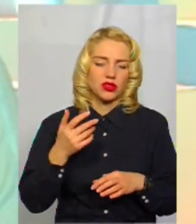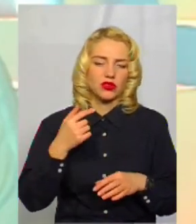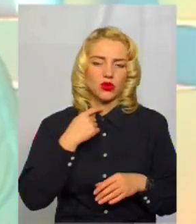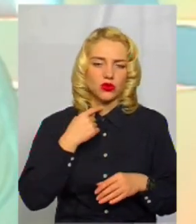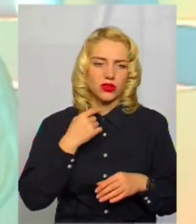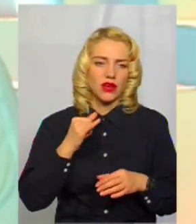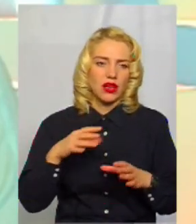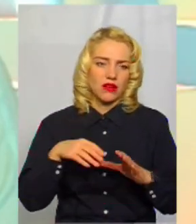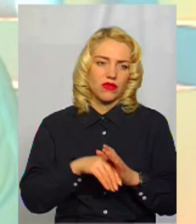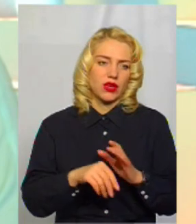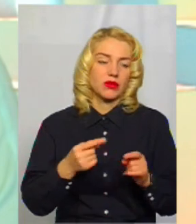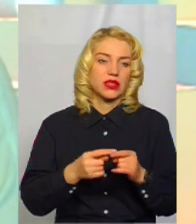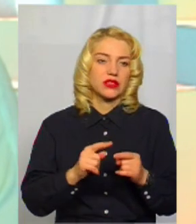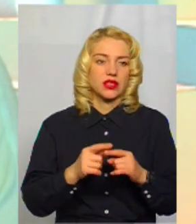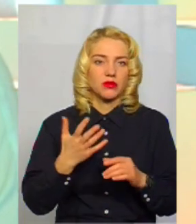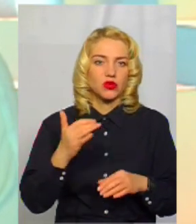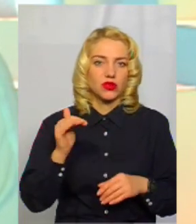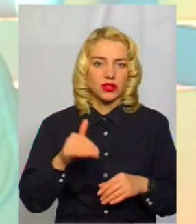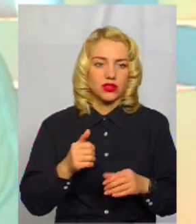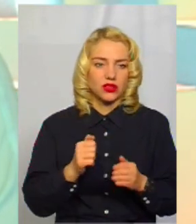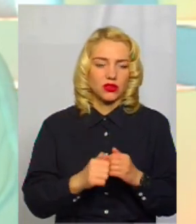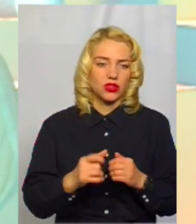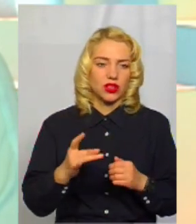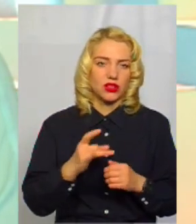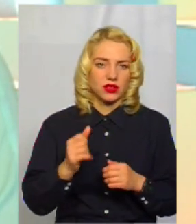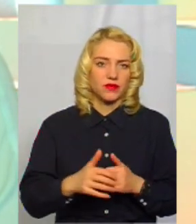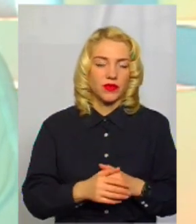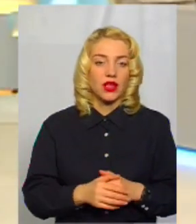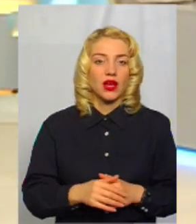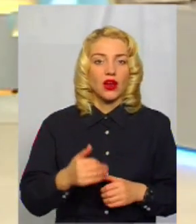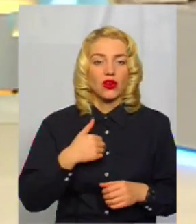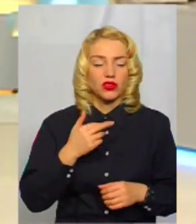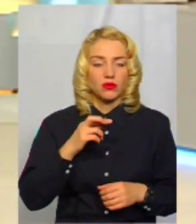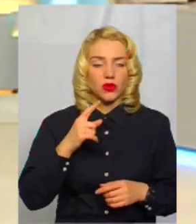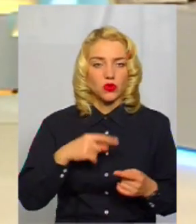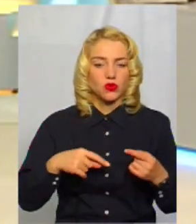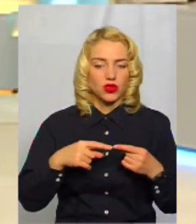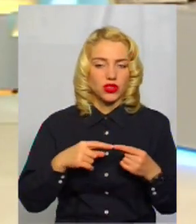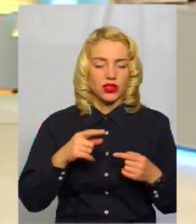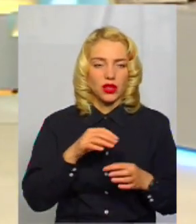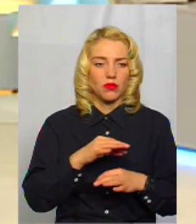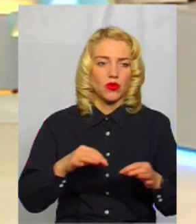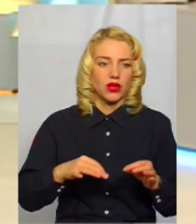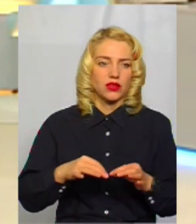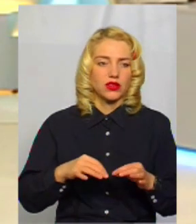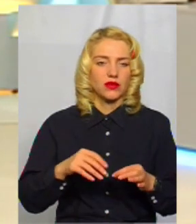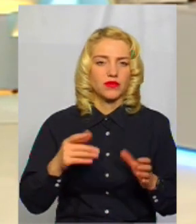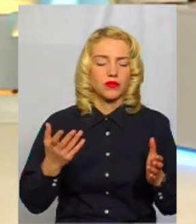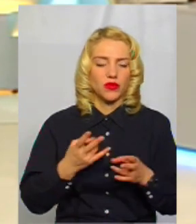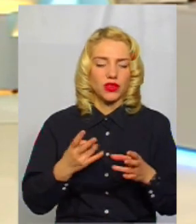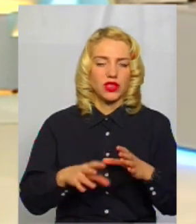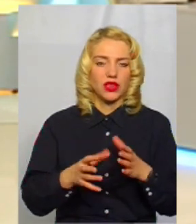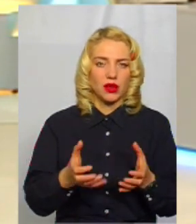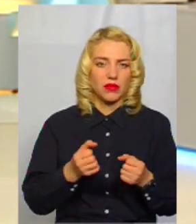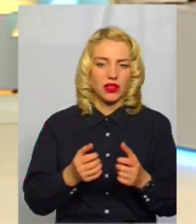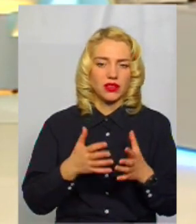в рамках оцих 500 тисяч на кожну галузь. А ще хоче виточнити, проєкт має набрати